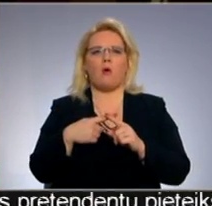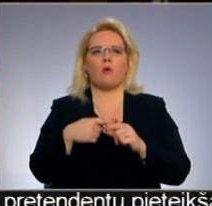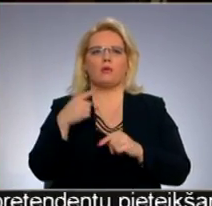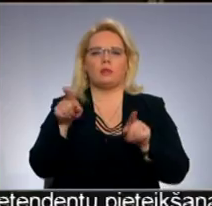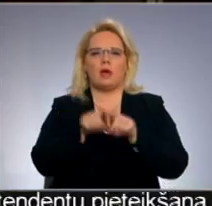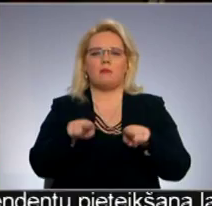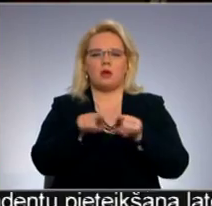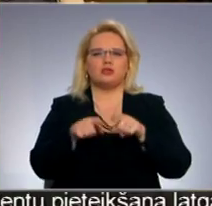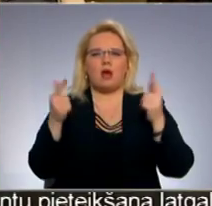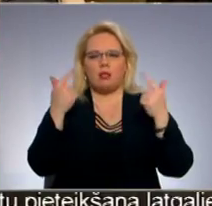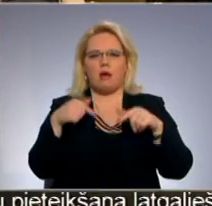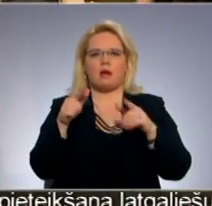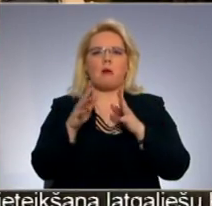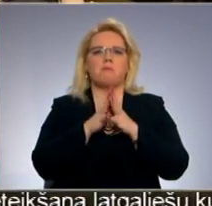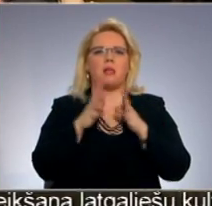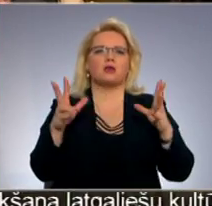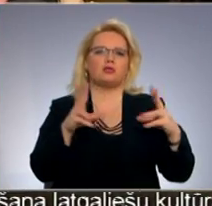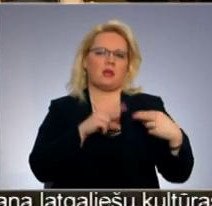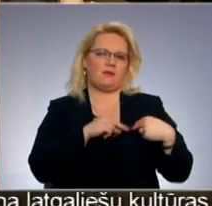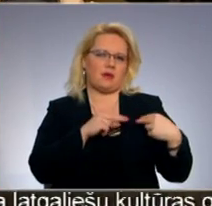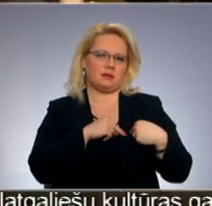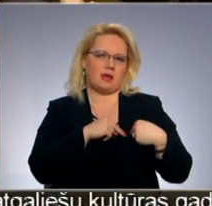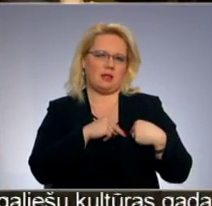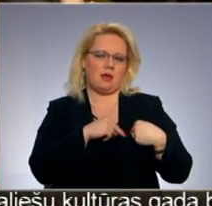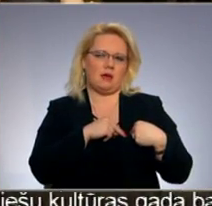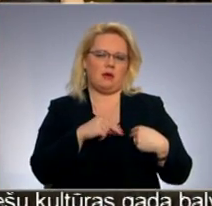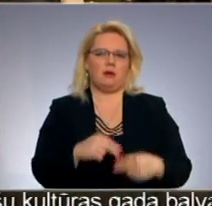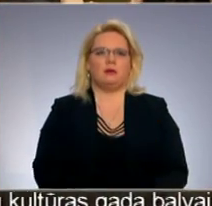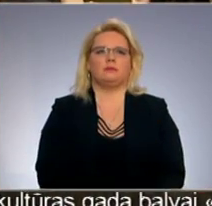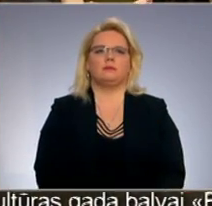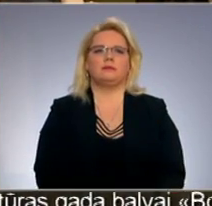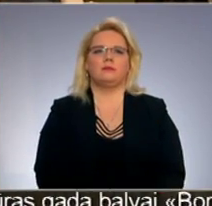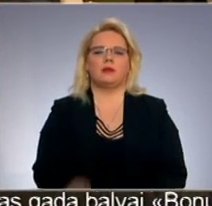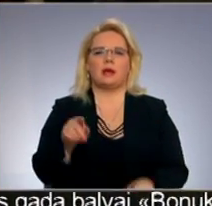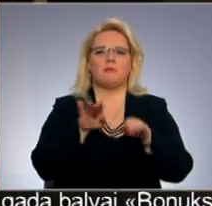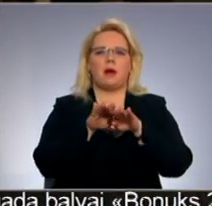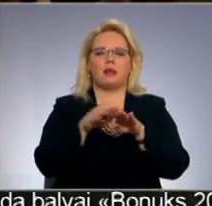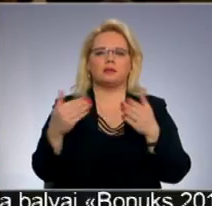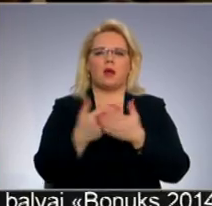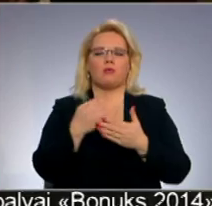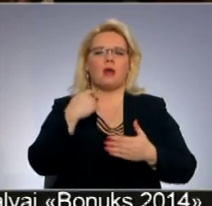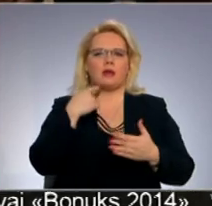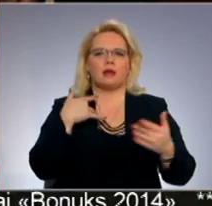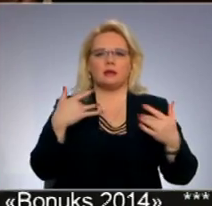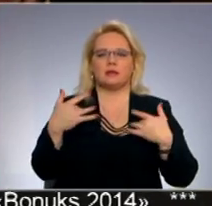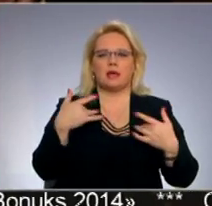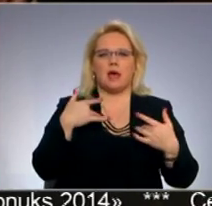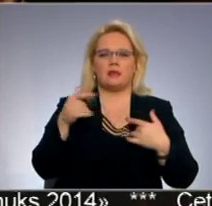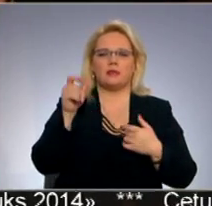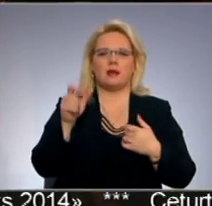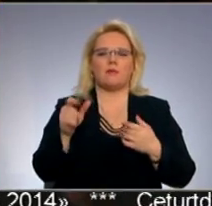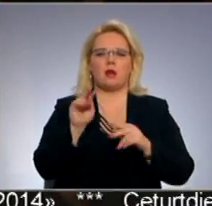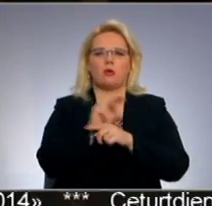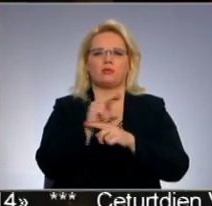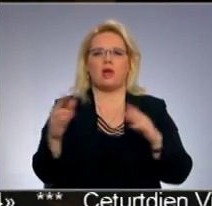pašā laikā tā plašā dvēsela. Jau saskatīsiet izrādes finālā paralēles ar jaunā Rīgas teātra sapni par rekonstruētu